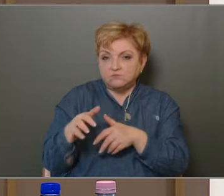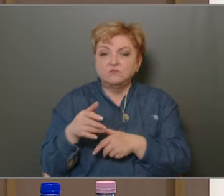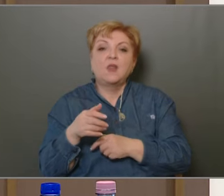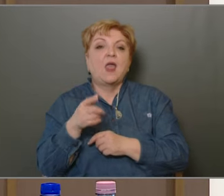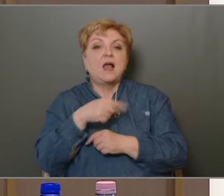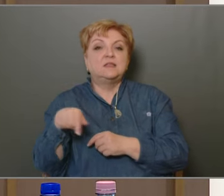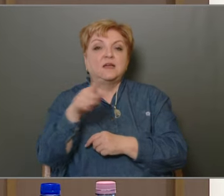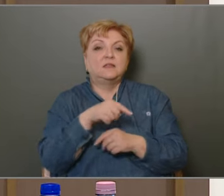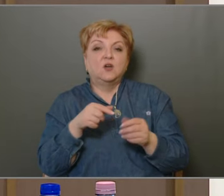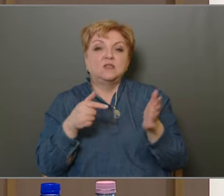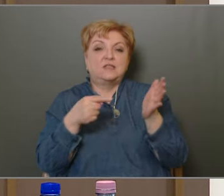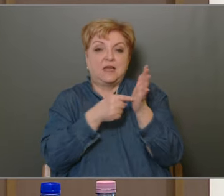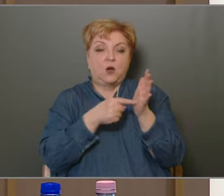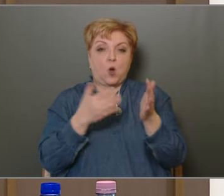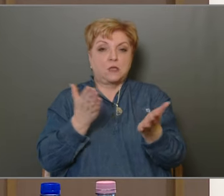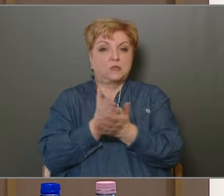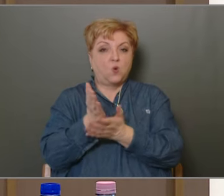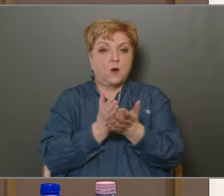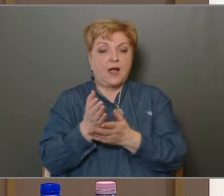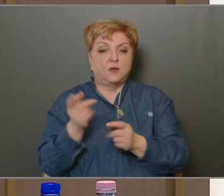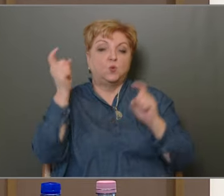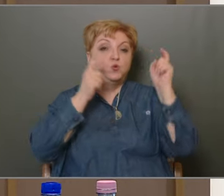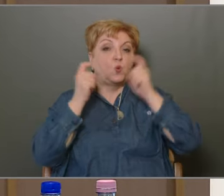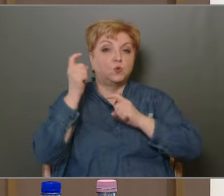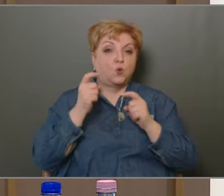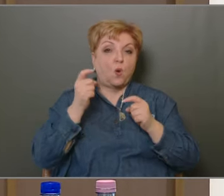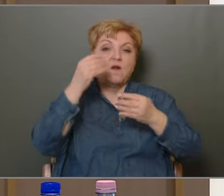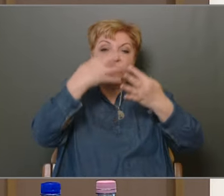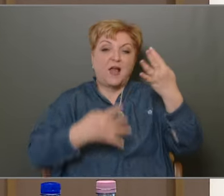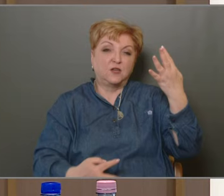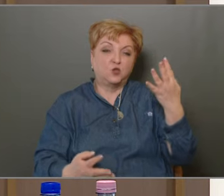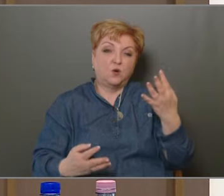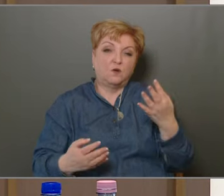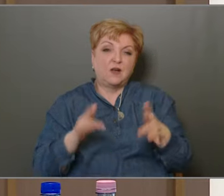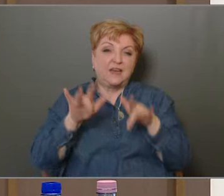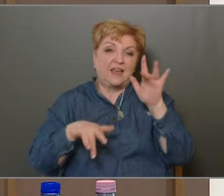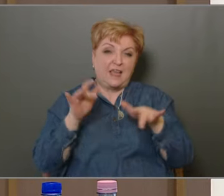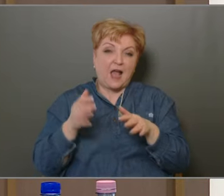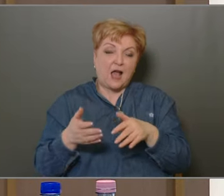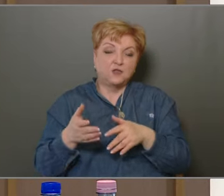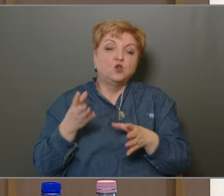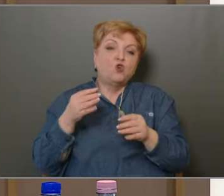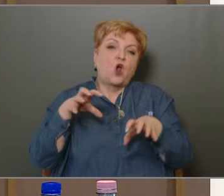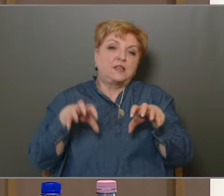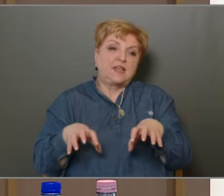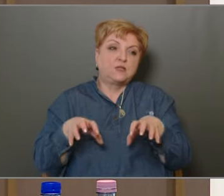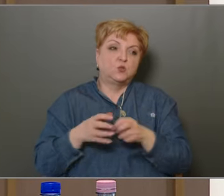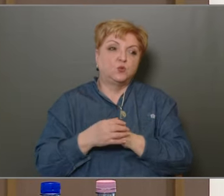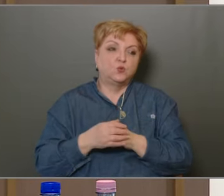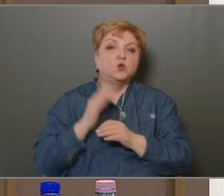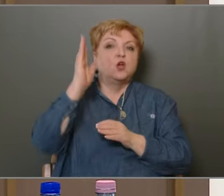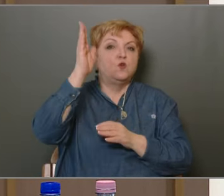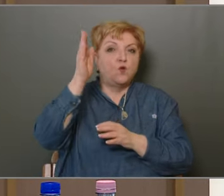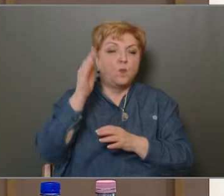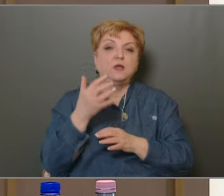területen ezeket a célokat szolgálja Úgyhogy azt gondolom, hogy ezek a csak felsorovaniány, amit kiemeltem, azt gondolom, hogy sokat teszünk és a